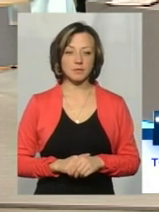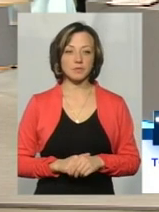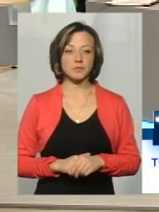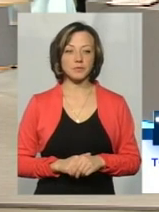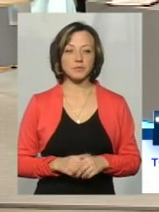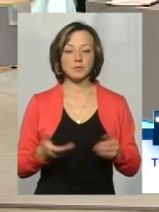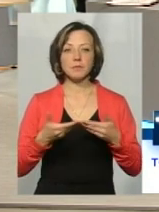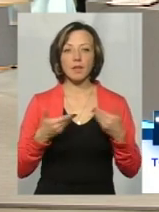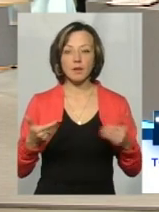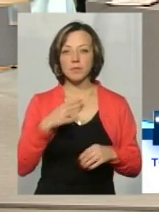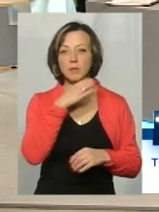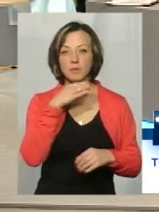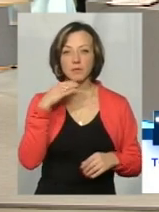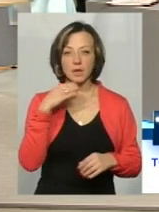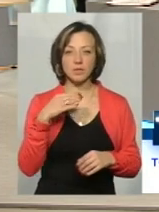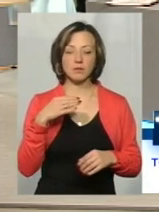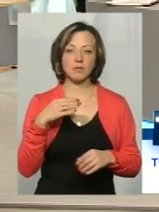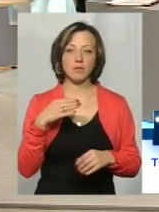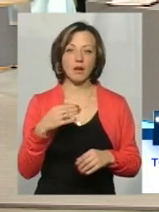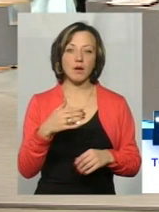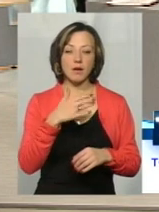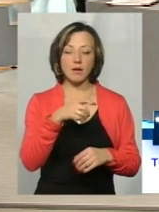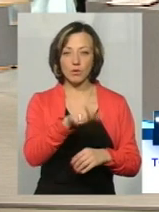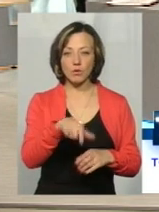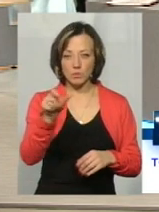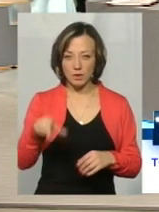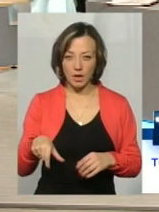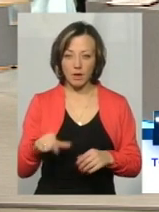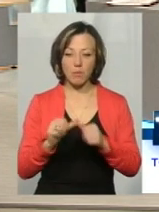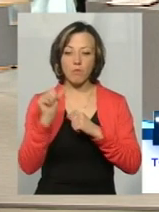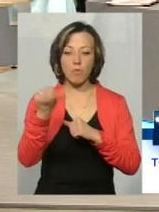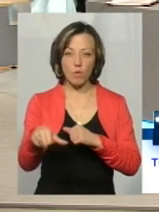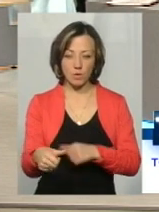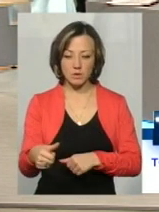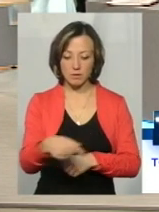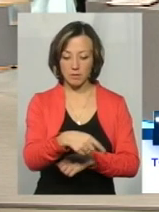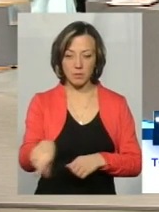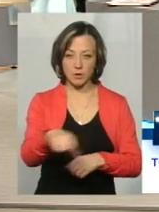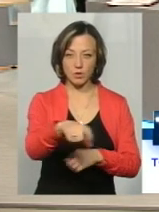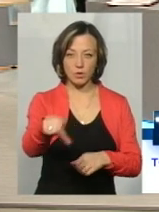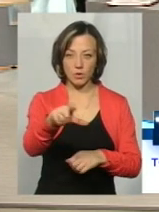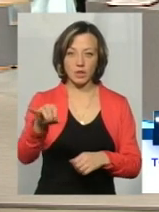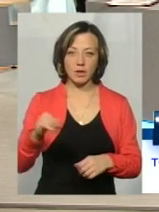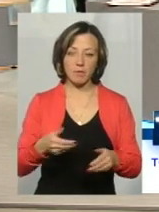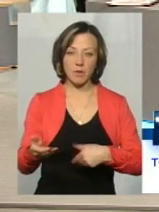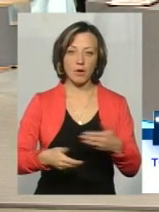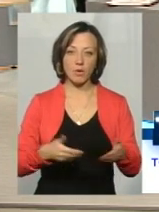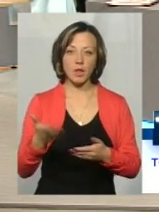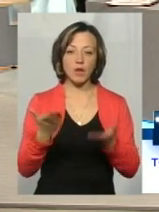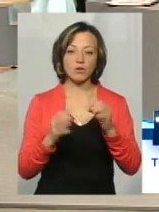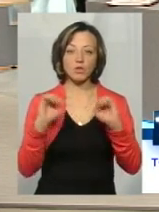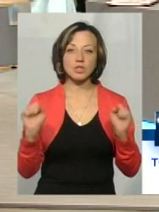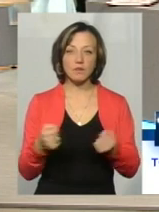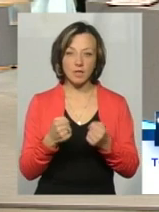бачимо дуже велику кількість збитих пішоходів як поза межами пішохідних переходів, так і саме на пішохідних переходах. Якщо